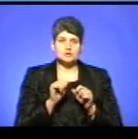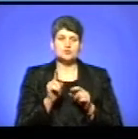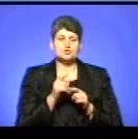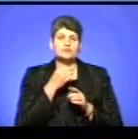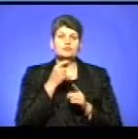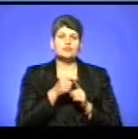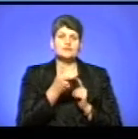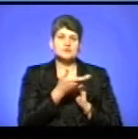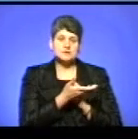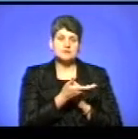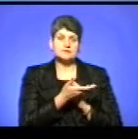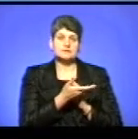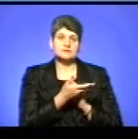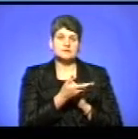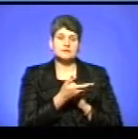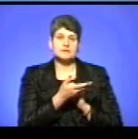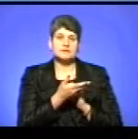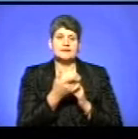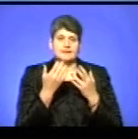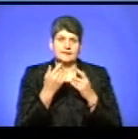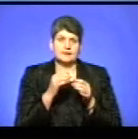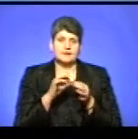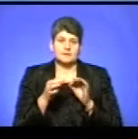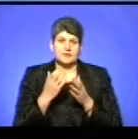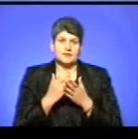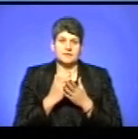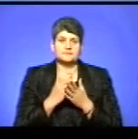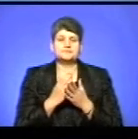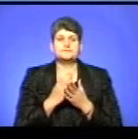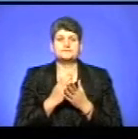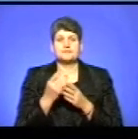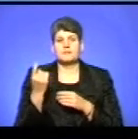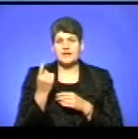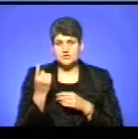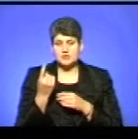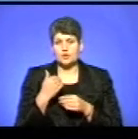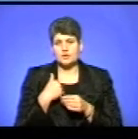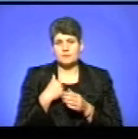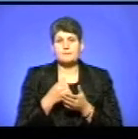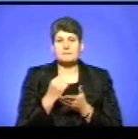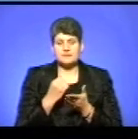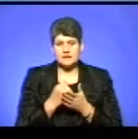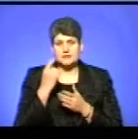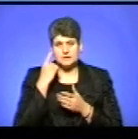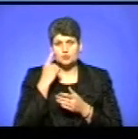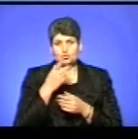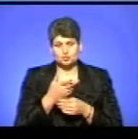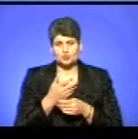відповісти на репліку? перше, кілька реплік є. Кілька реплік. Перше, я хотів би підтвердити думку